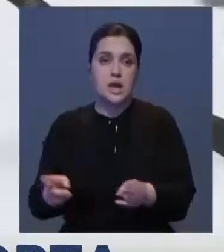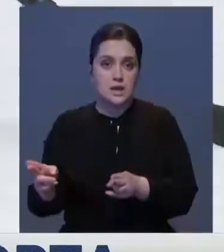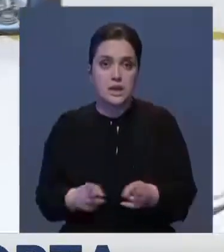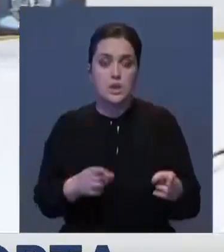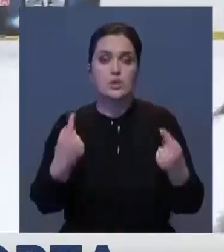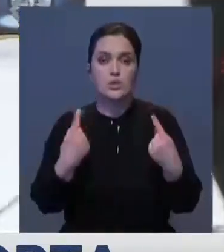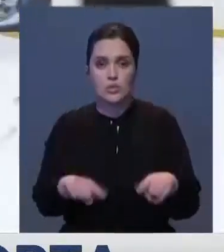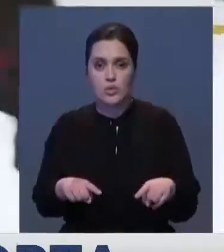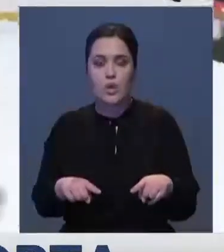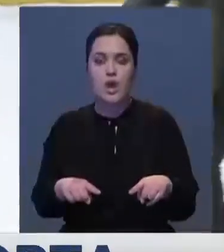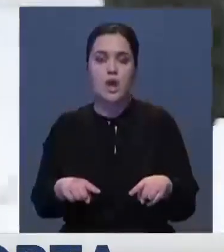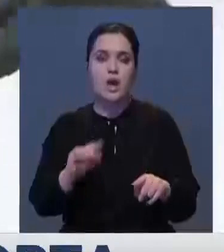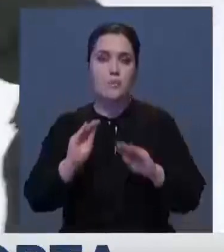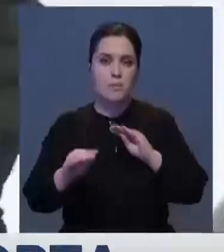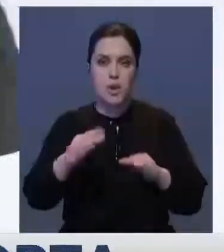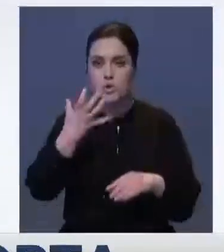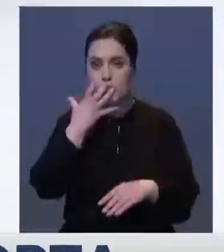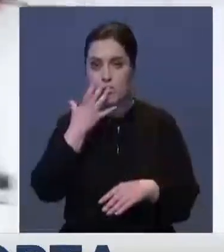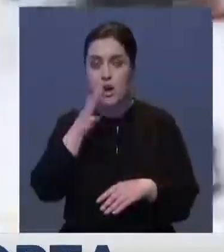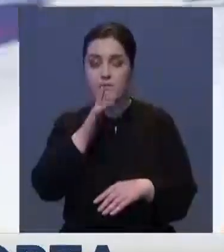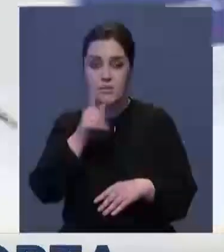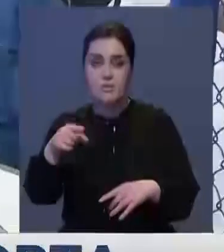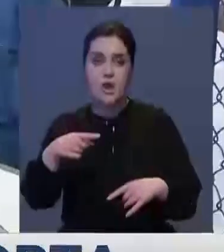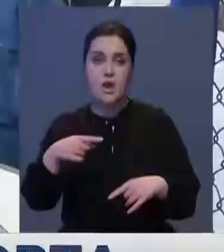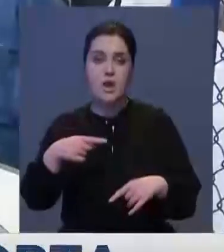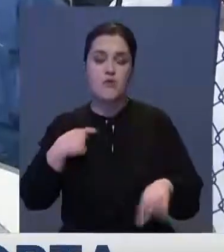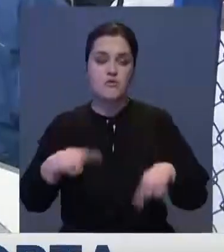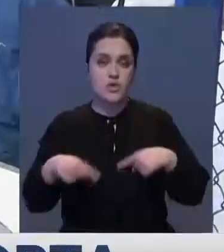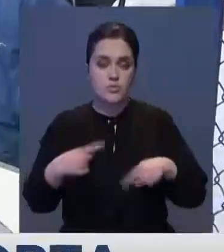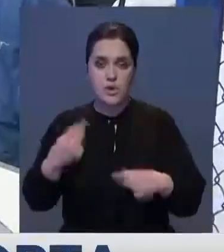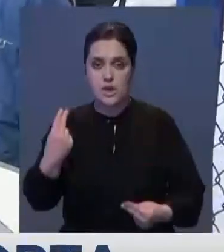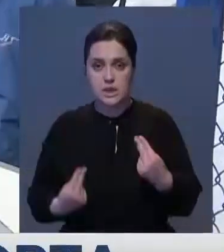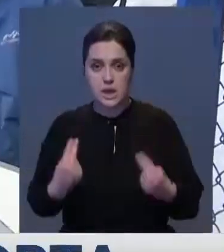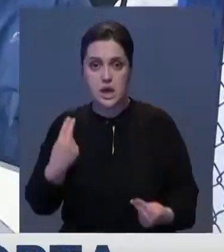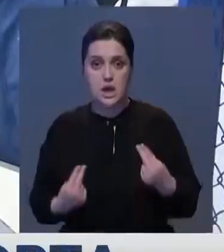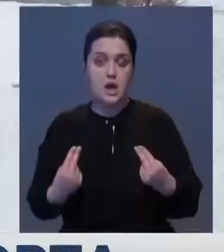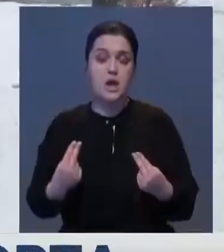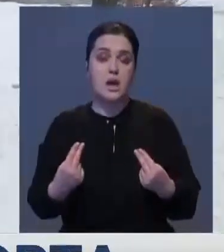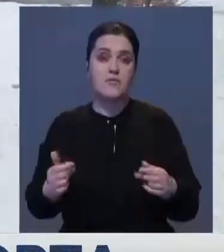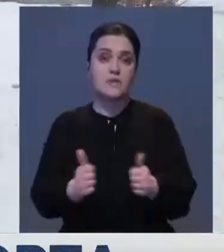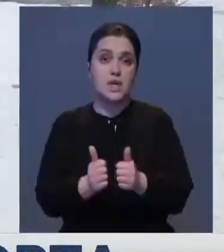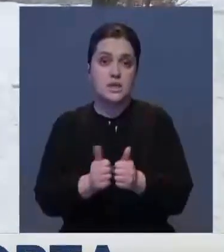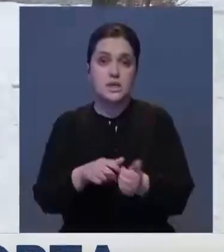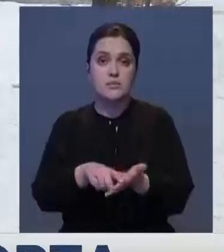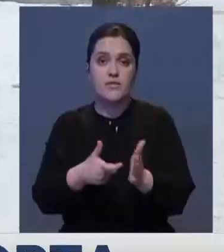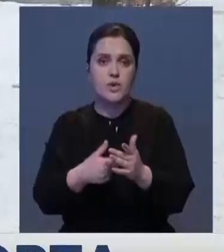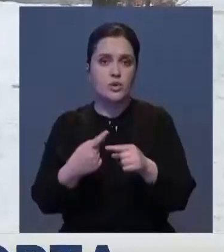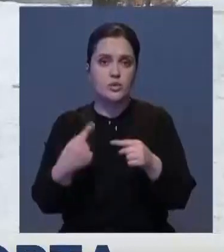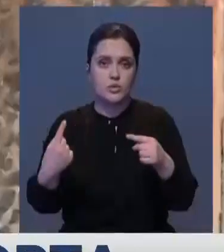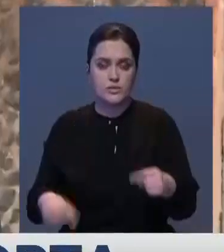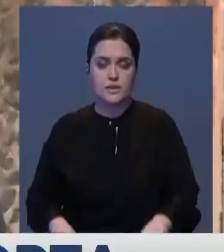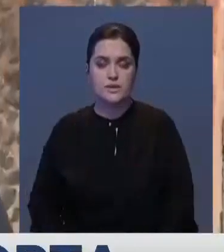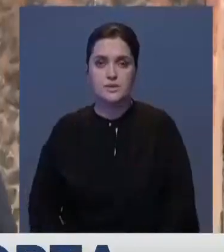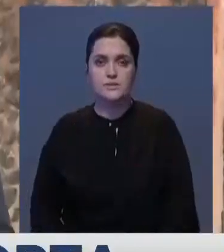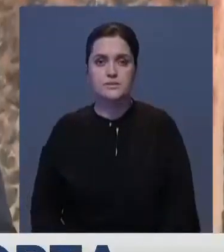снаряжение. В теплое время здесь кипят футбольные страсти, а хоккейный корт превращается в роли дром. Однако уже в соседнем дворе совсем другая картина.